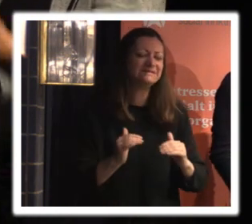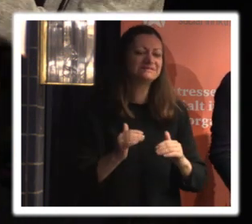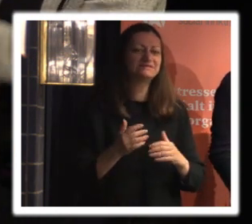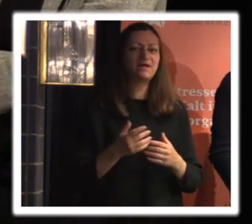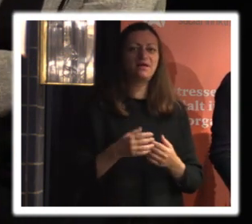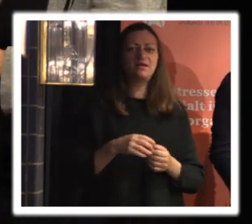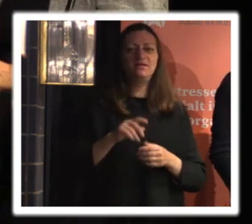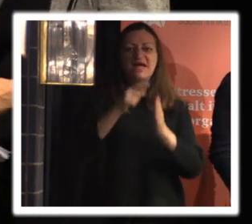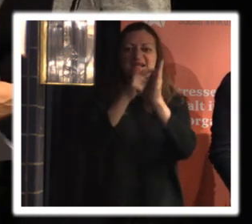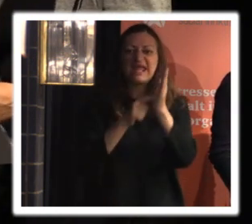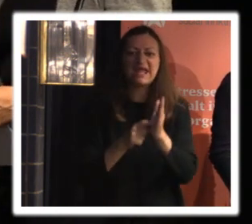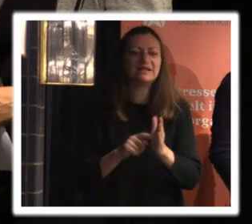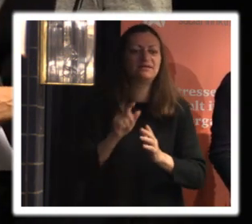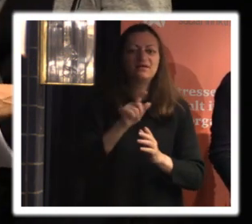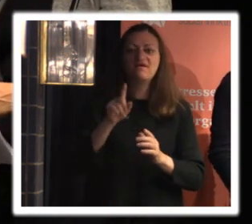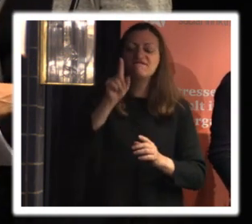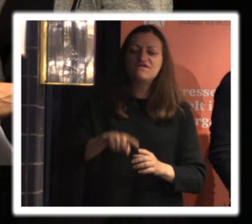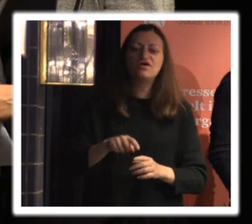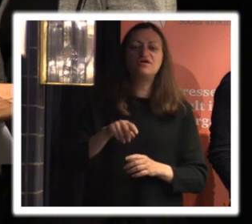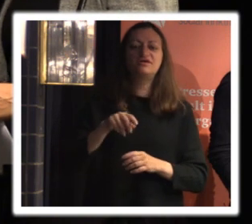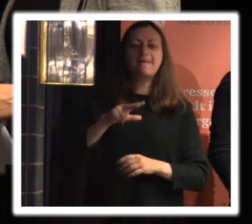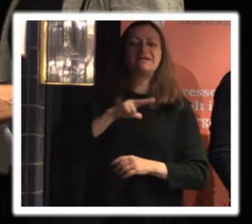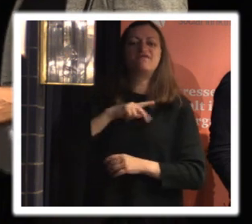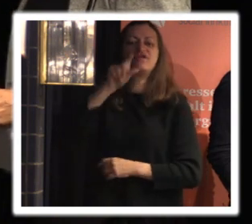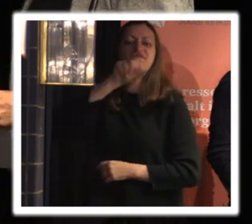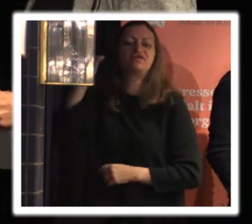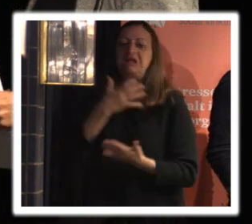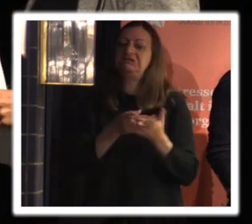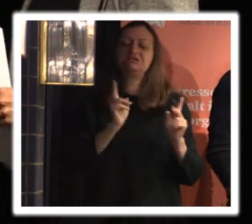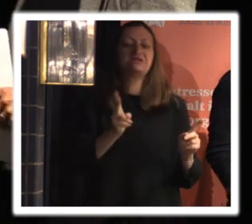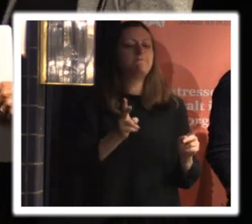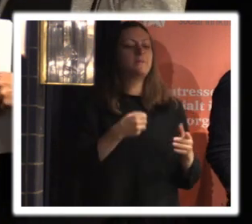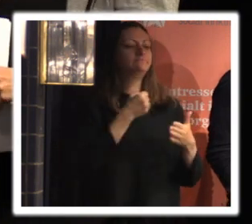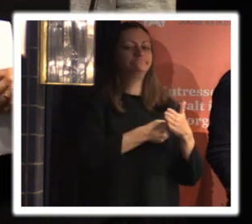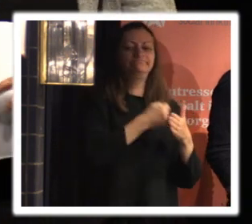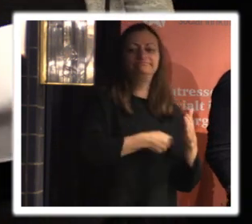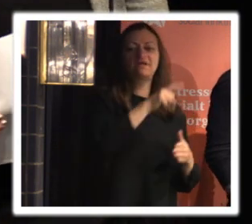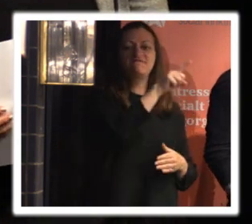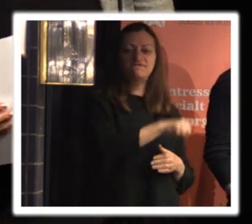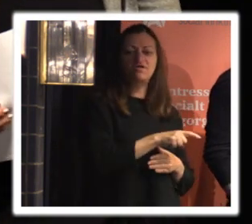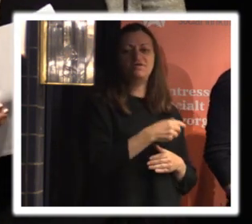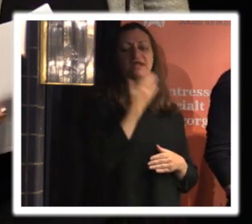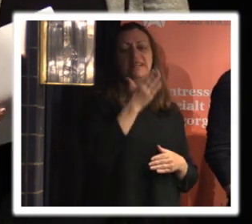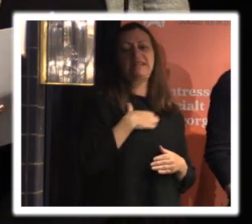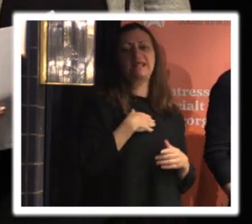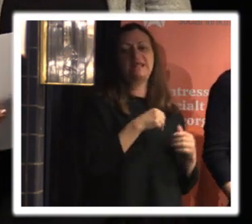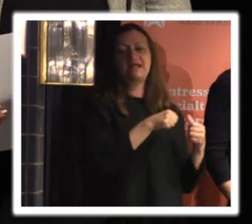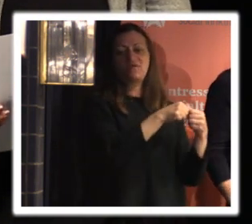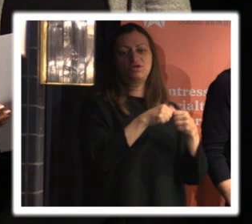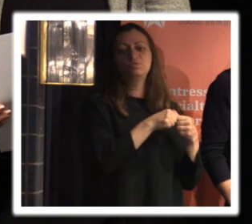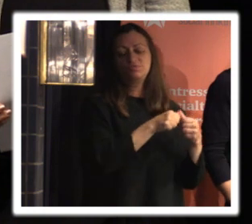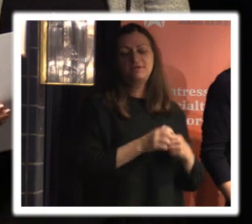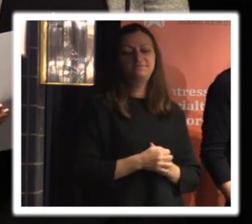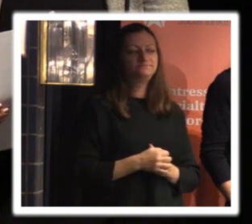just företag och betydligt mindre för ideella sektorn så det är också någonting att driva på för om det finns